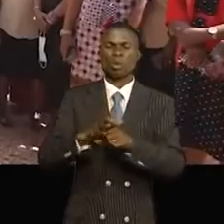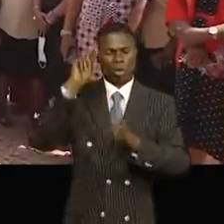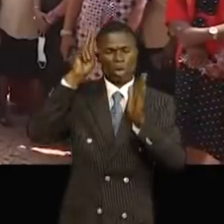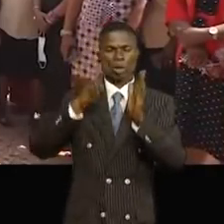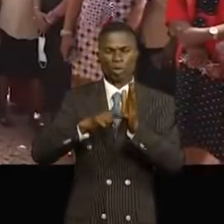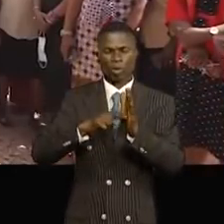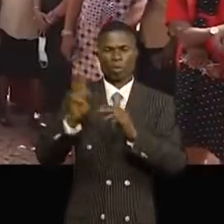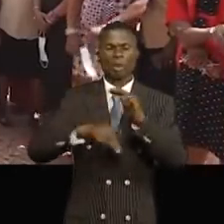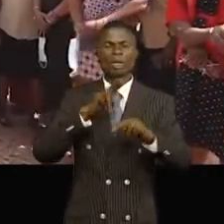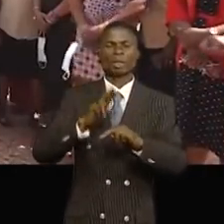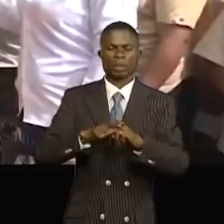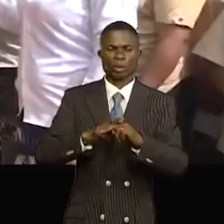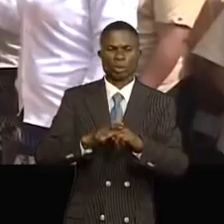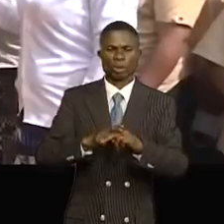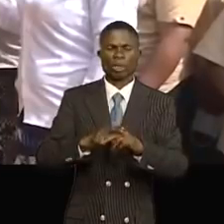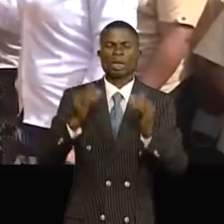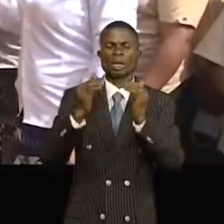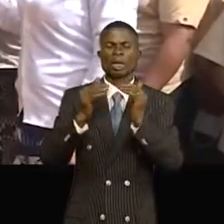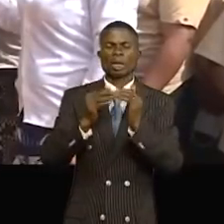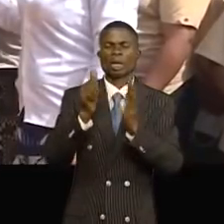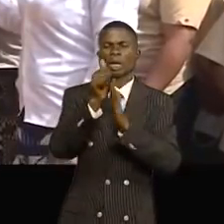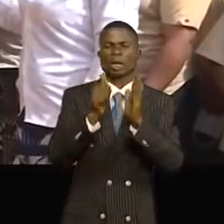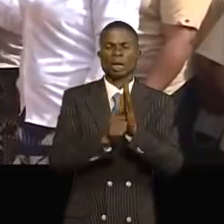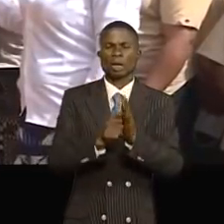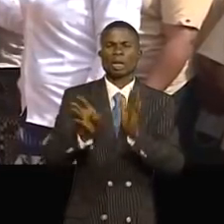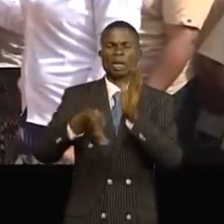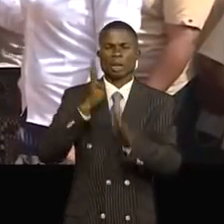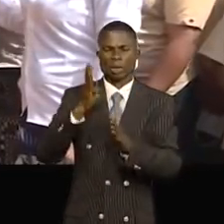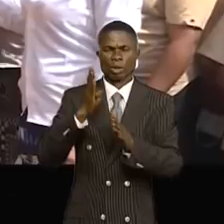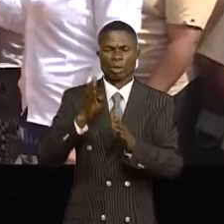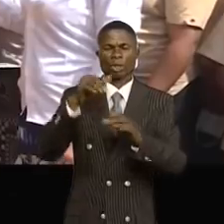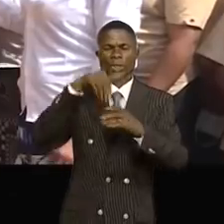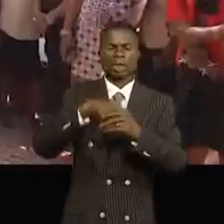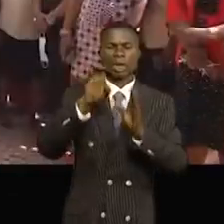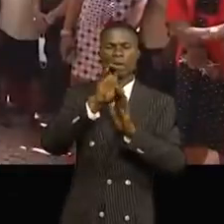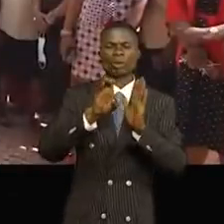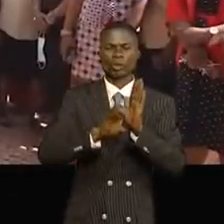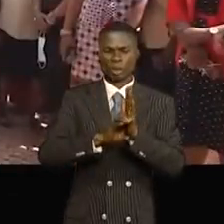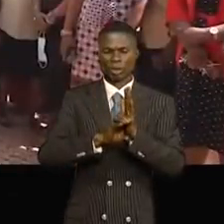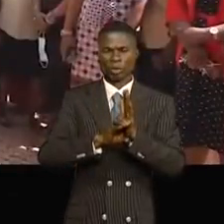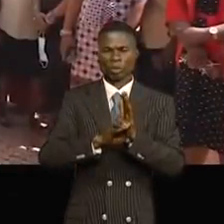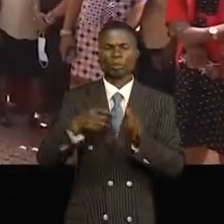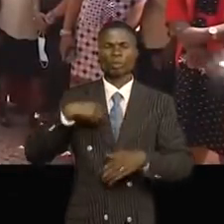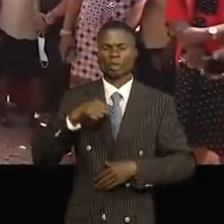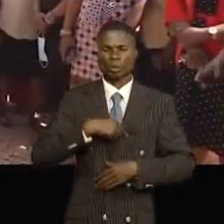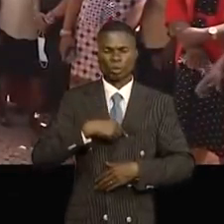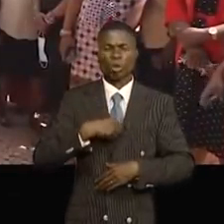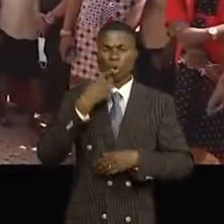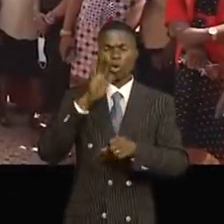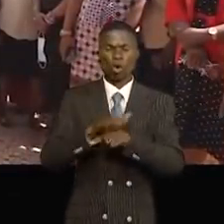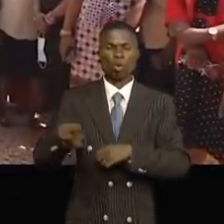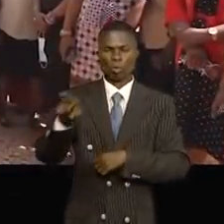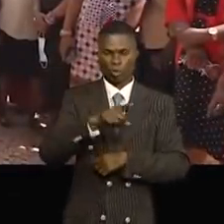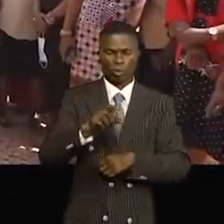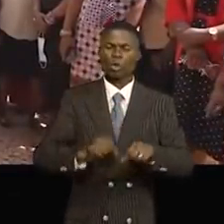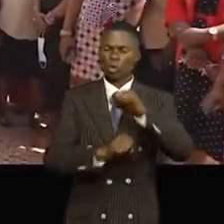gouvernement national conformément à l'article 14 de la Constitution. Nous vous assurons de